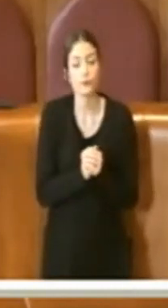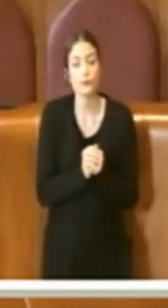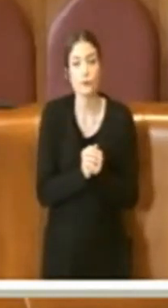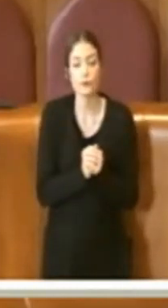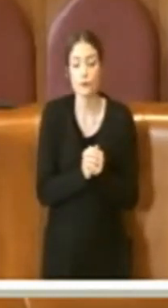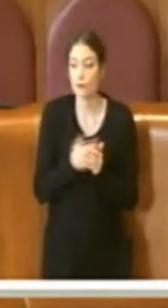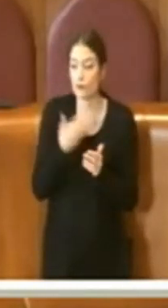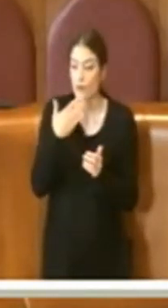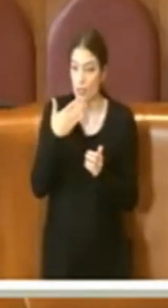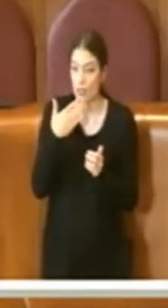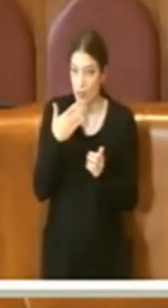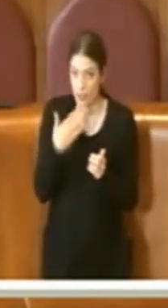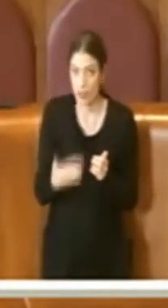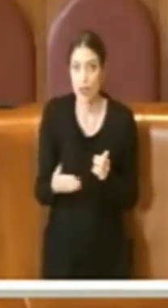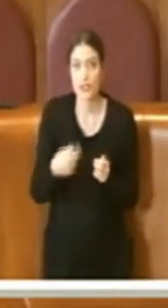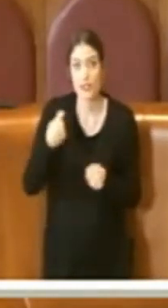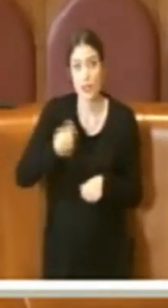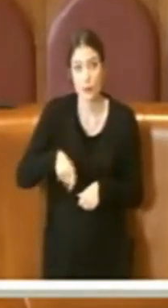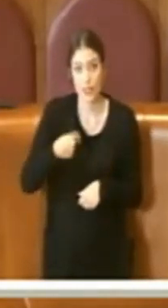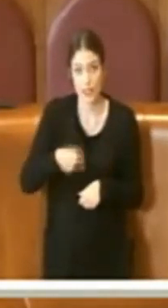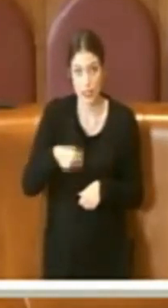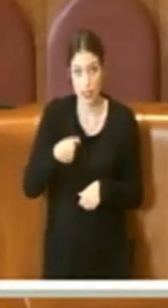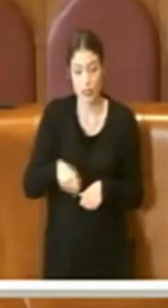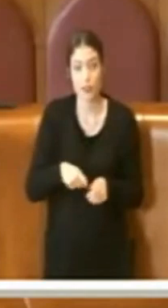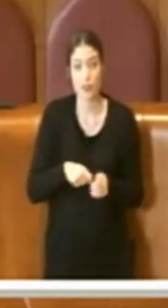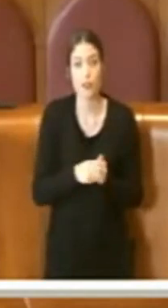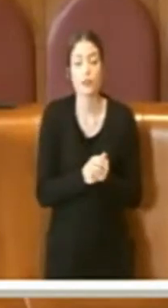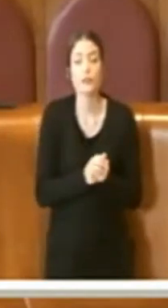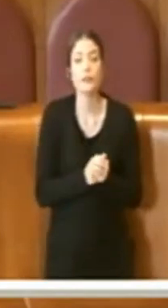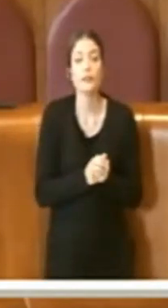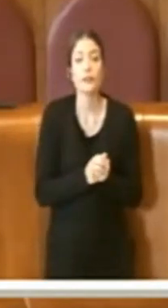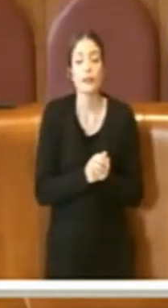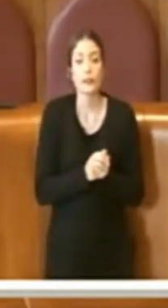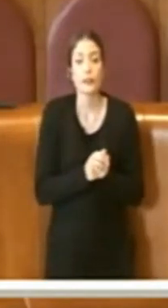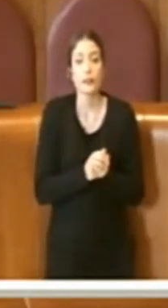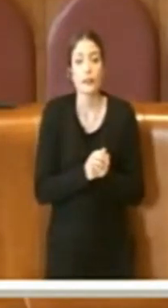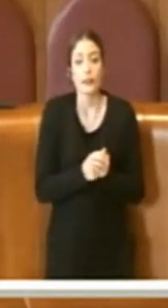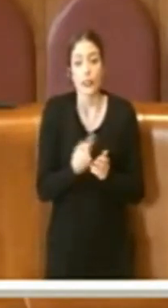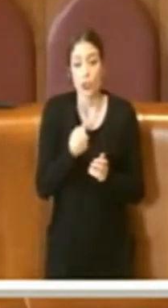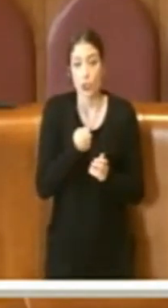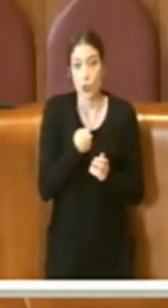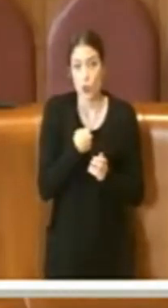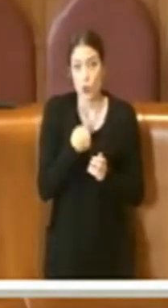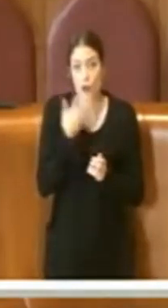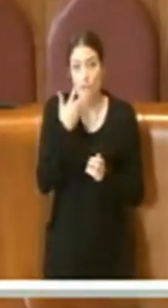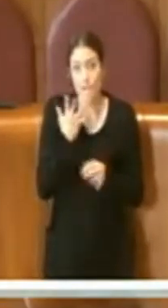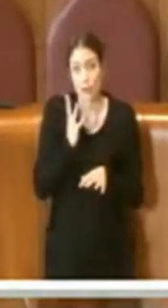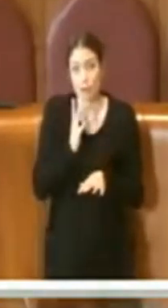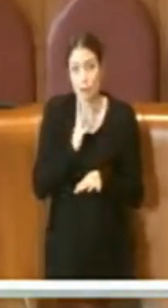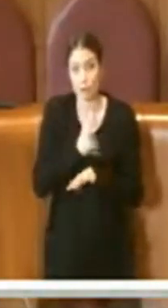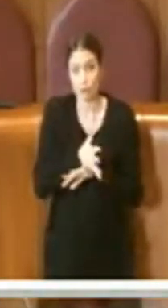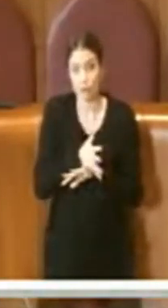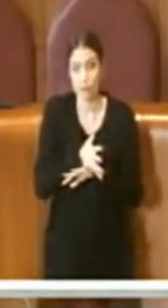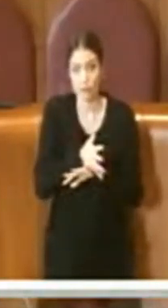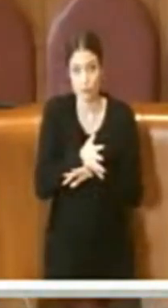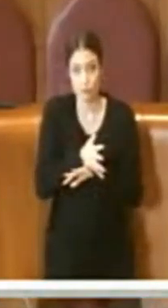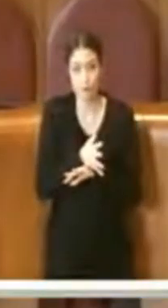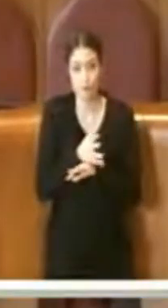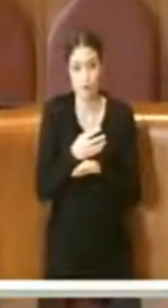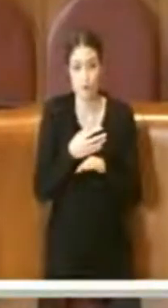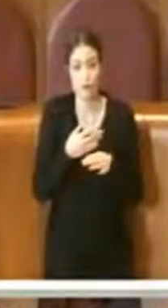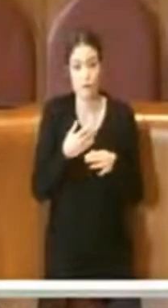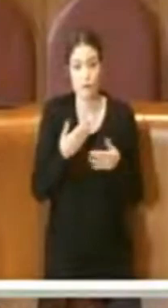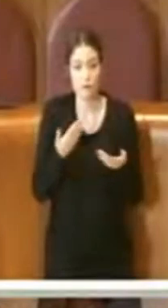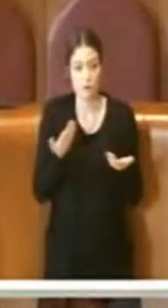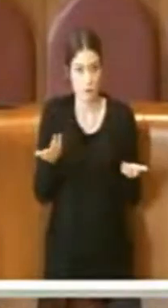Grazie Presidente. Io procedo al mio intervento in difformità perché mi